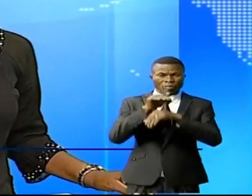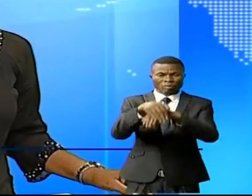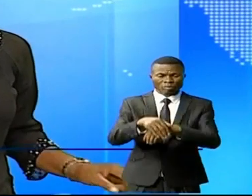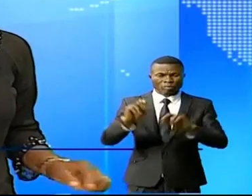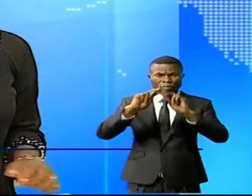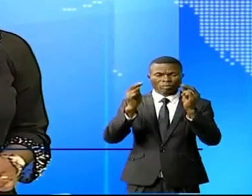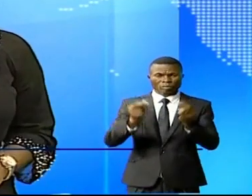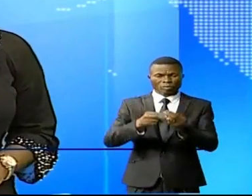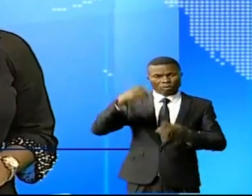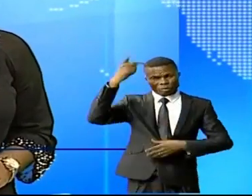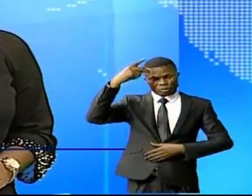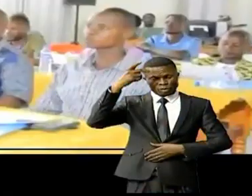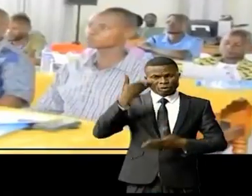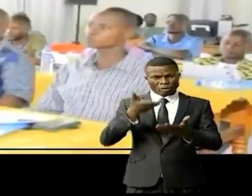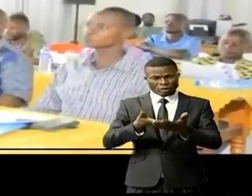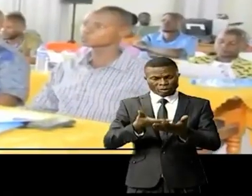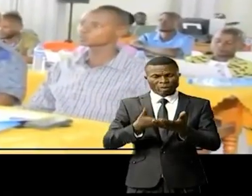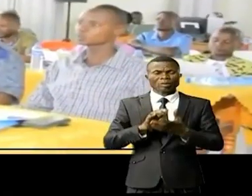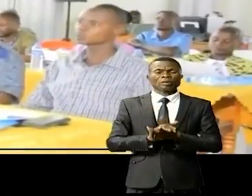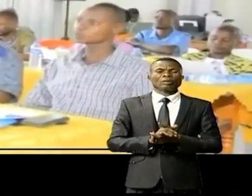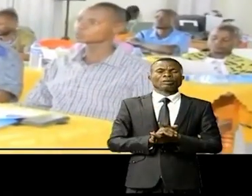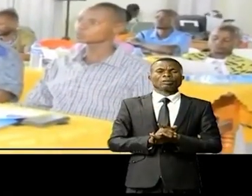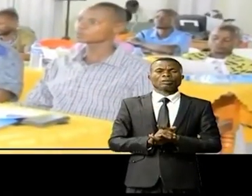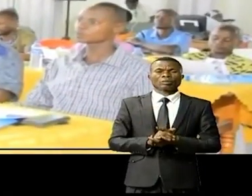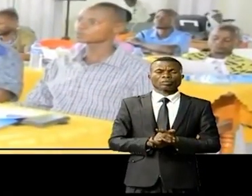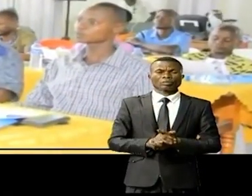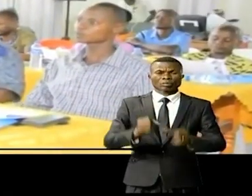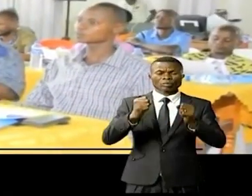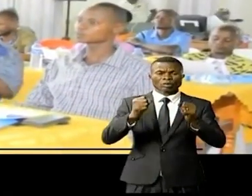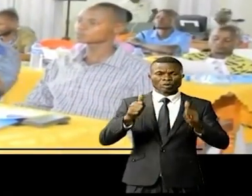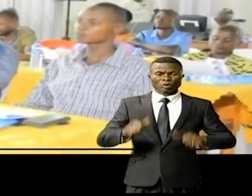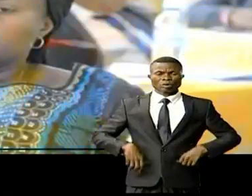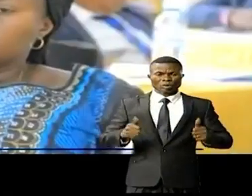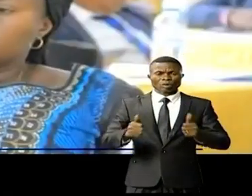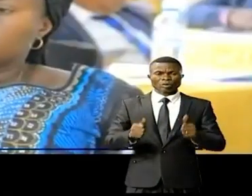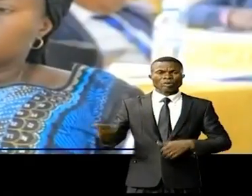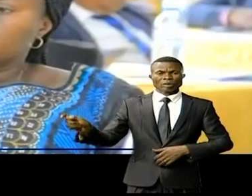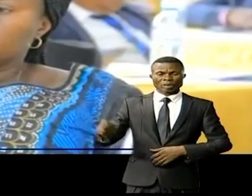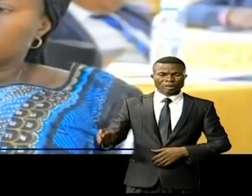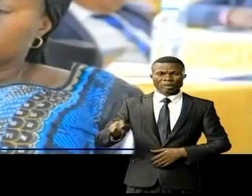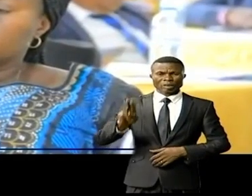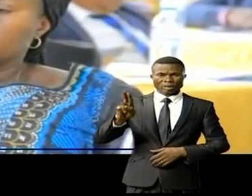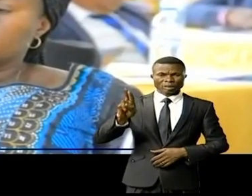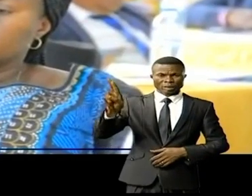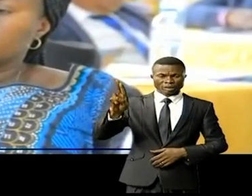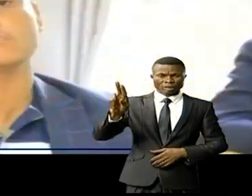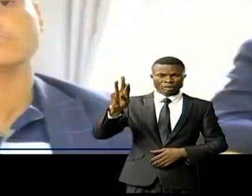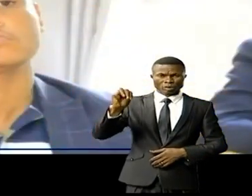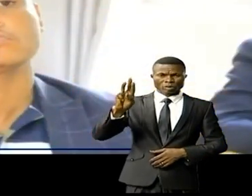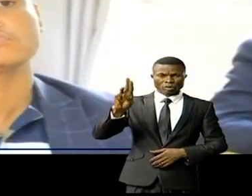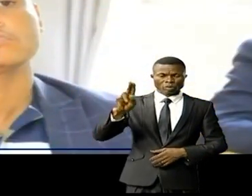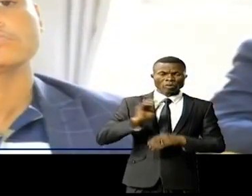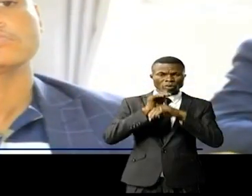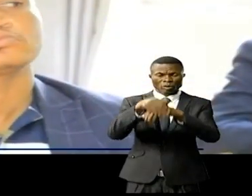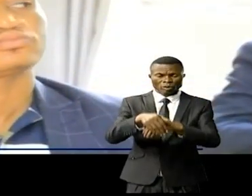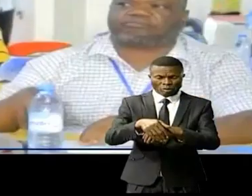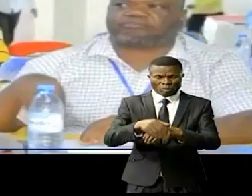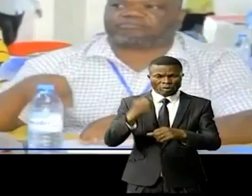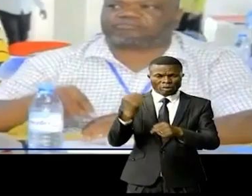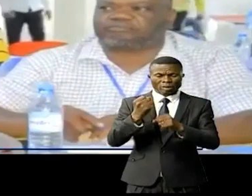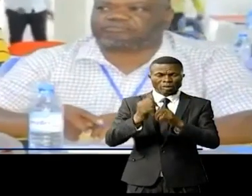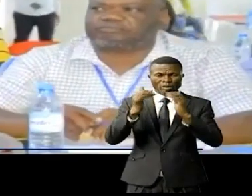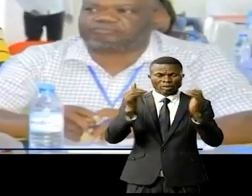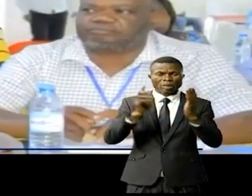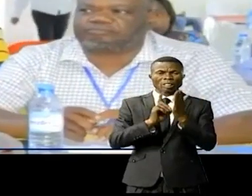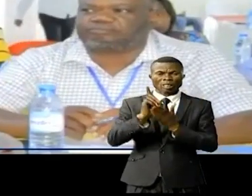groupes politiques. Les forces vives du territoire du Roumou s'engagent désormais à évrer pour la paix et